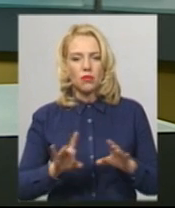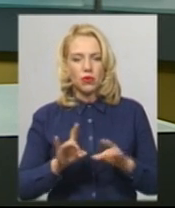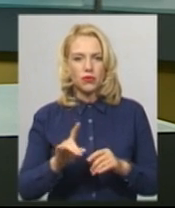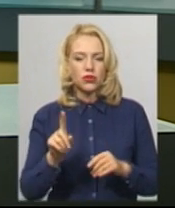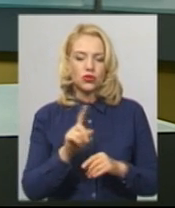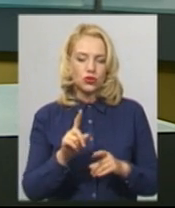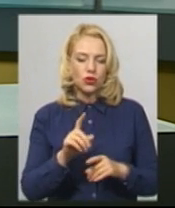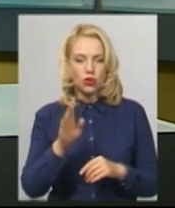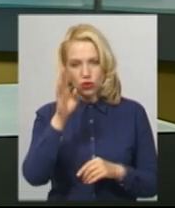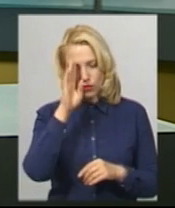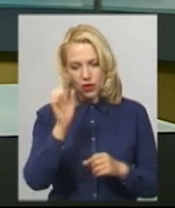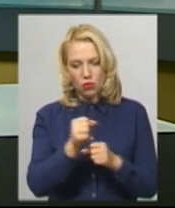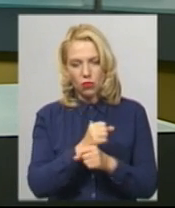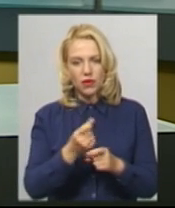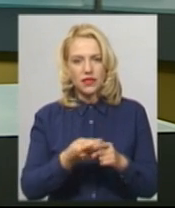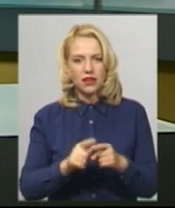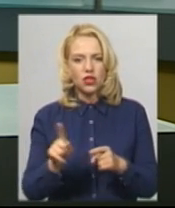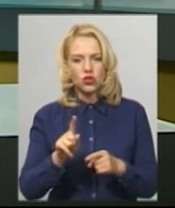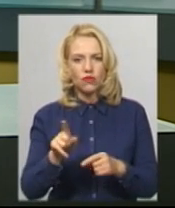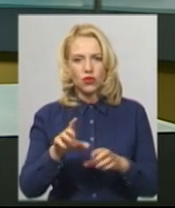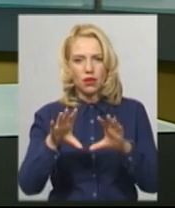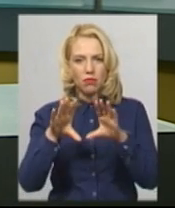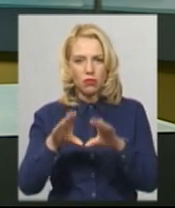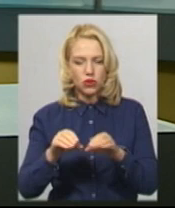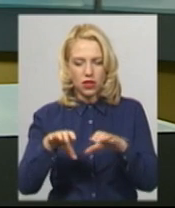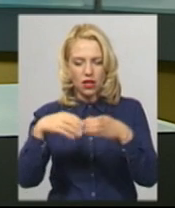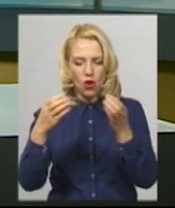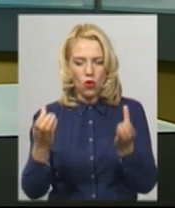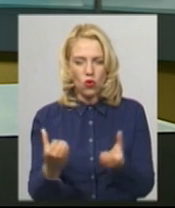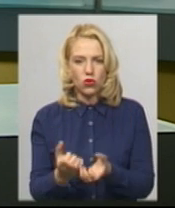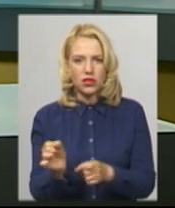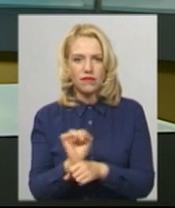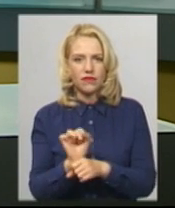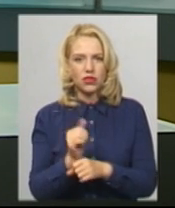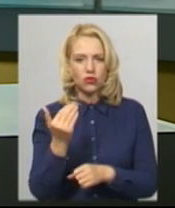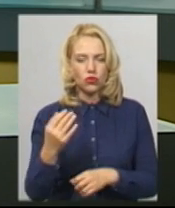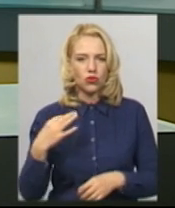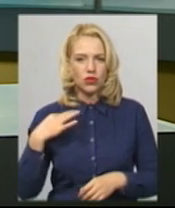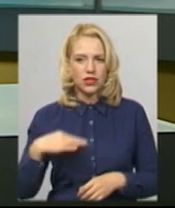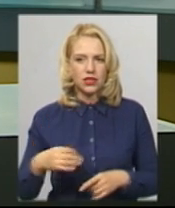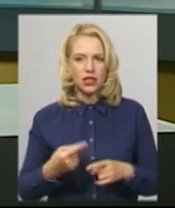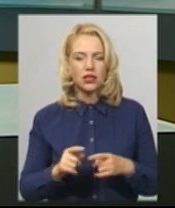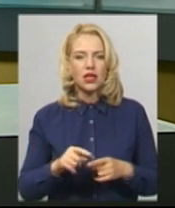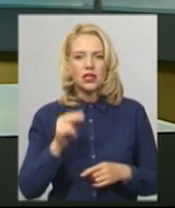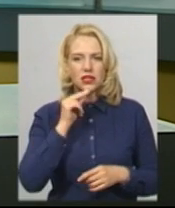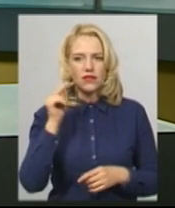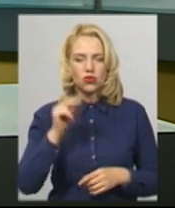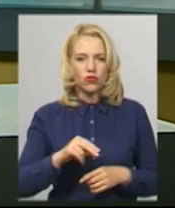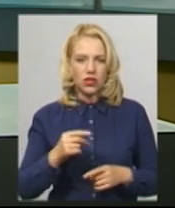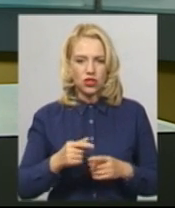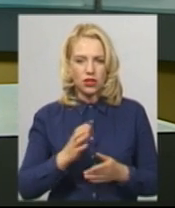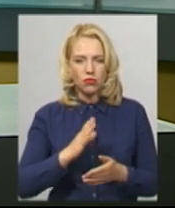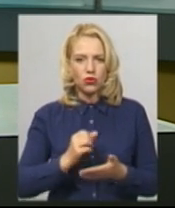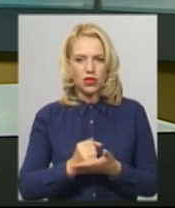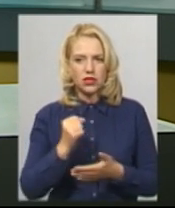їх за те, що вони приспустили колесо в автівці його сина. Чоловікові висунуто звинувачення за статтею 125 Кримінального кодексу